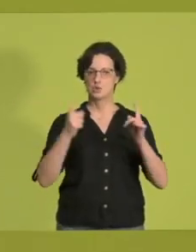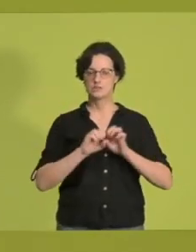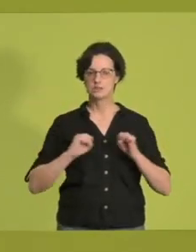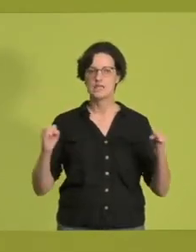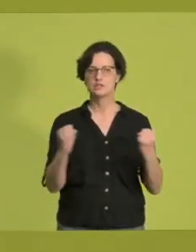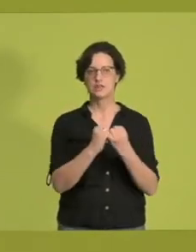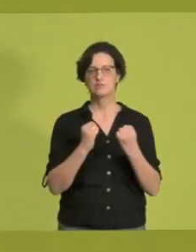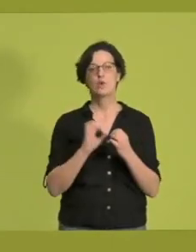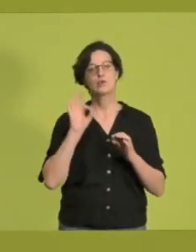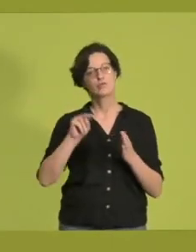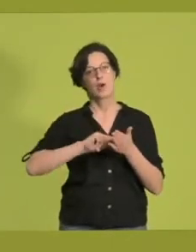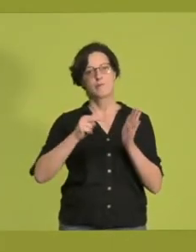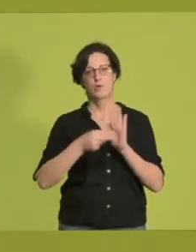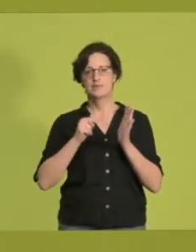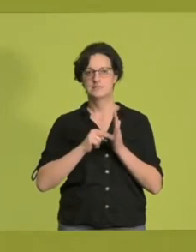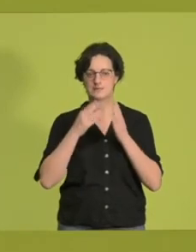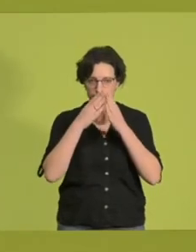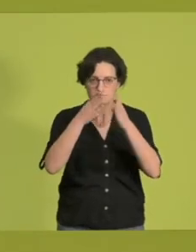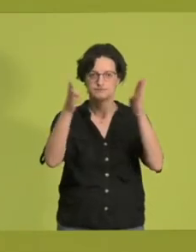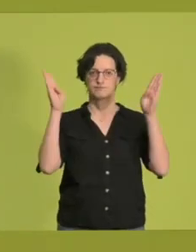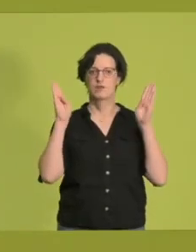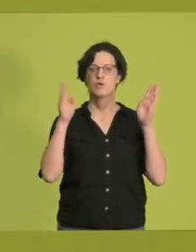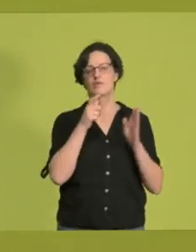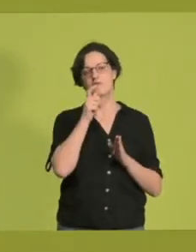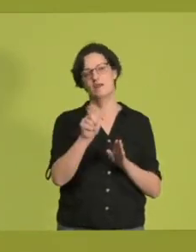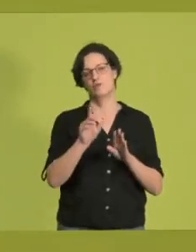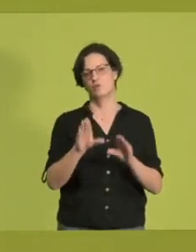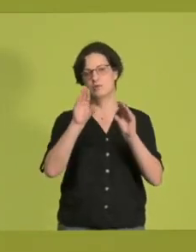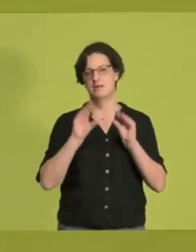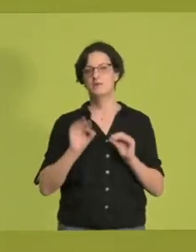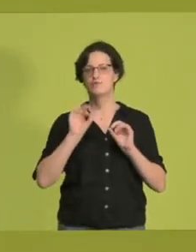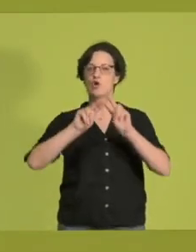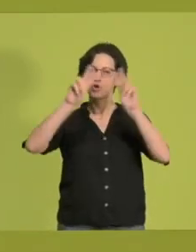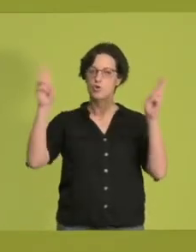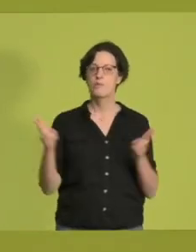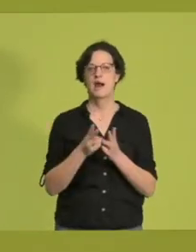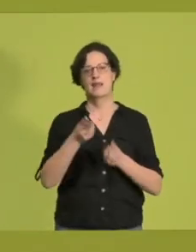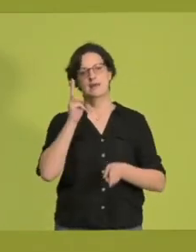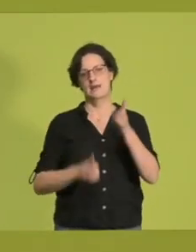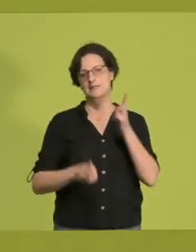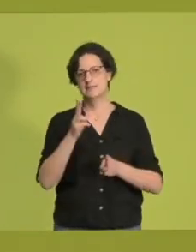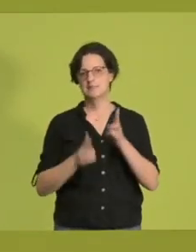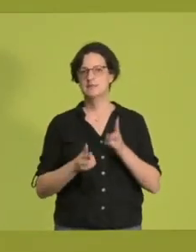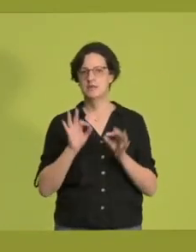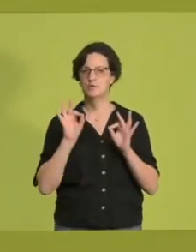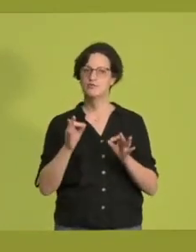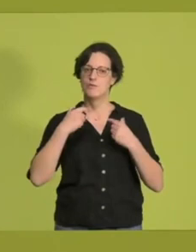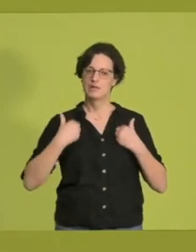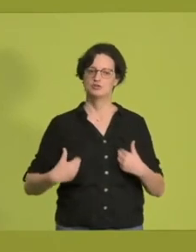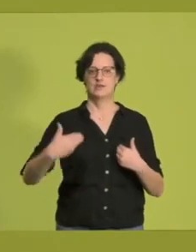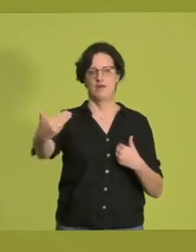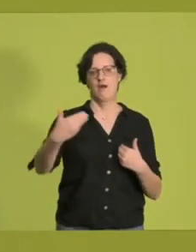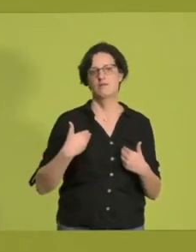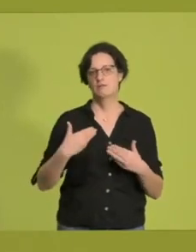die über den Tellerrand schaut und Verantwortung für globale Gerechtigkeit und Humanität übernimmt.